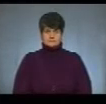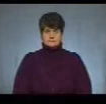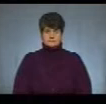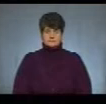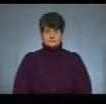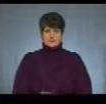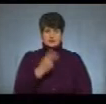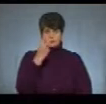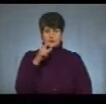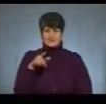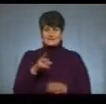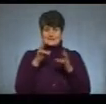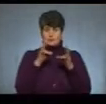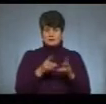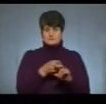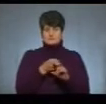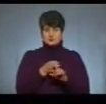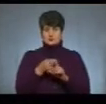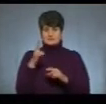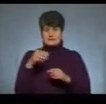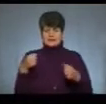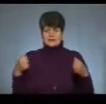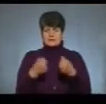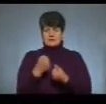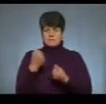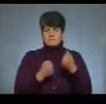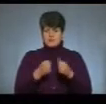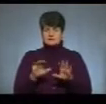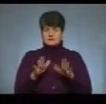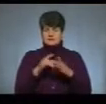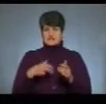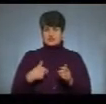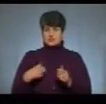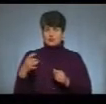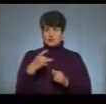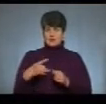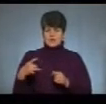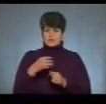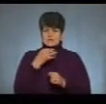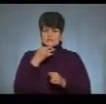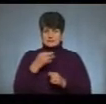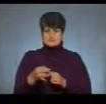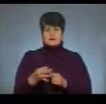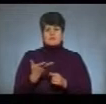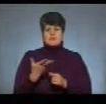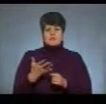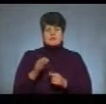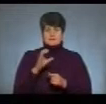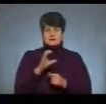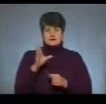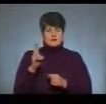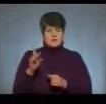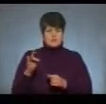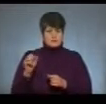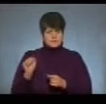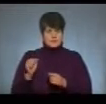Двоє людей травмувалися внаслідок дорожньо-транспортної пригоди, яка трапилась у Заліщицькому районі, повідомив речник Нацполіції області Сергій Крета.